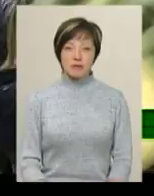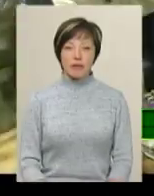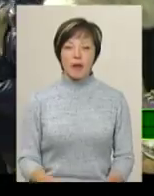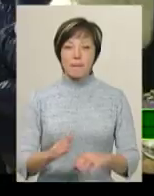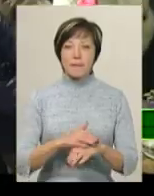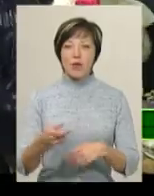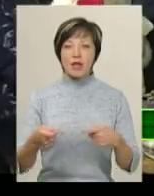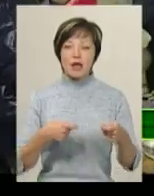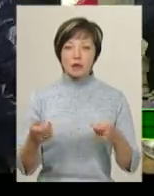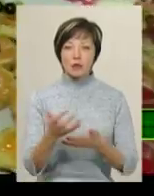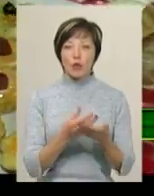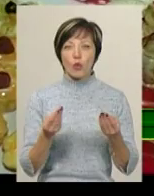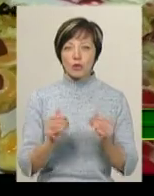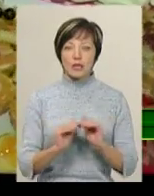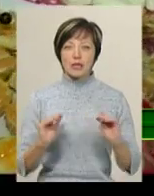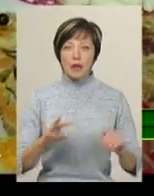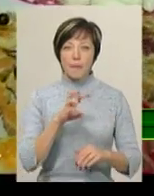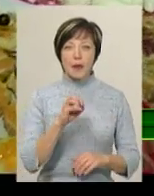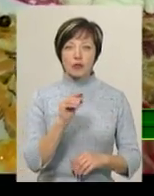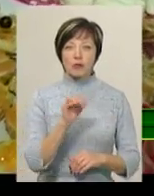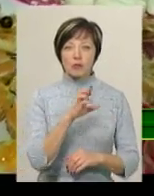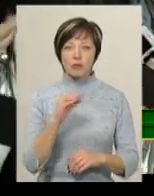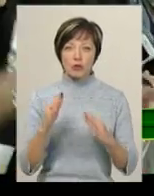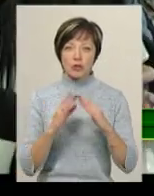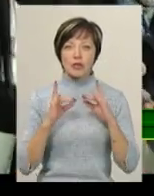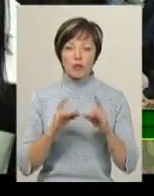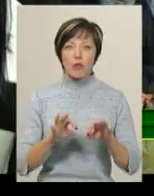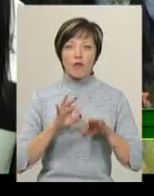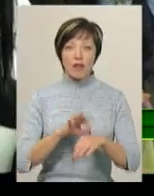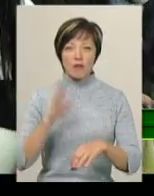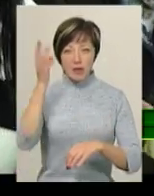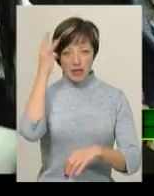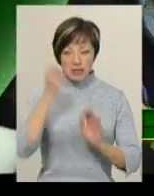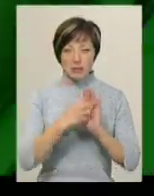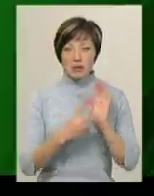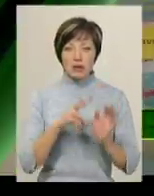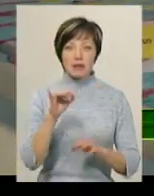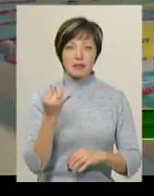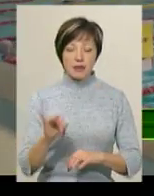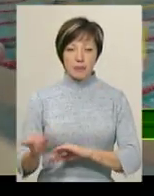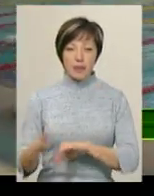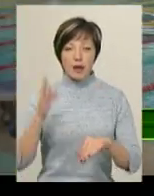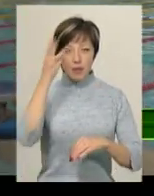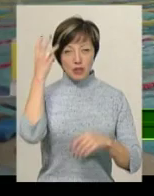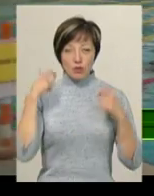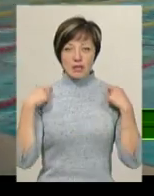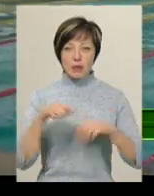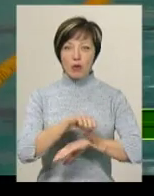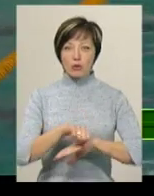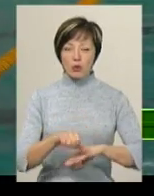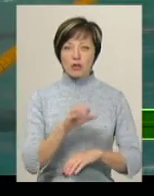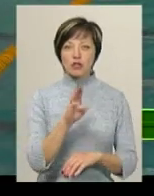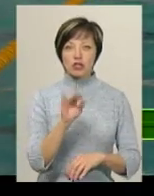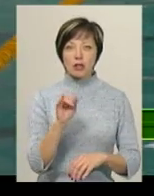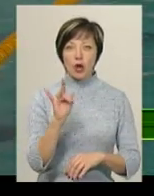Благодійний ярмарок зі збору коштів для дітей Меджибіського будинку-інтернату провели в Хмельницькому 17-му ліцеї. Хмельницький офіцер-прикордонник